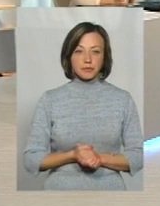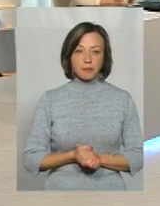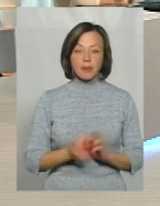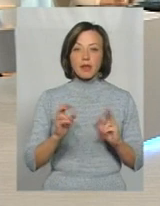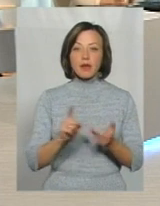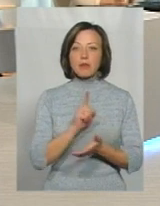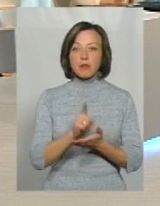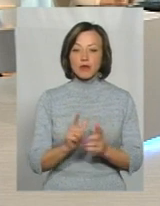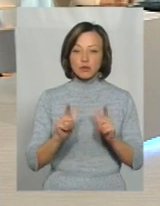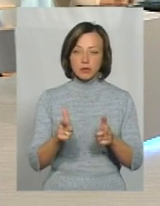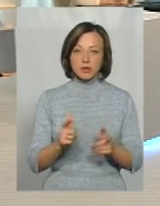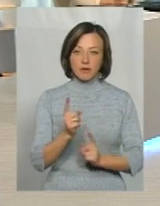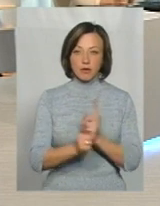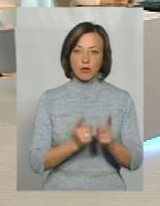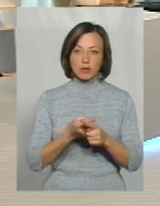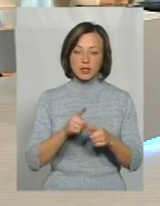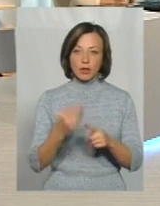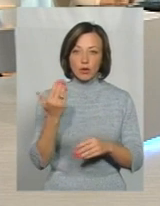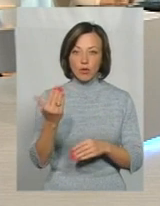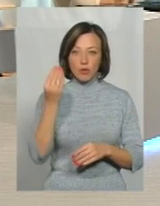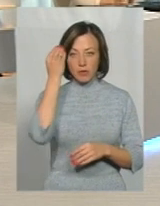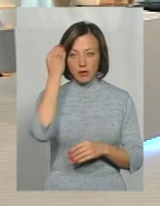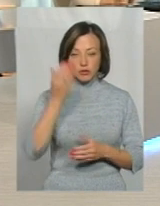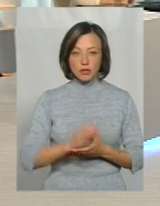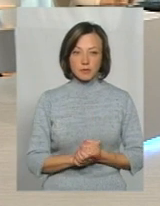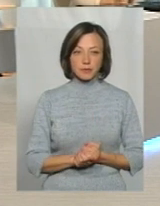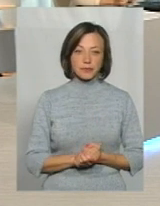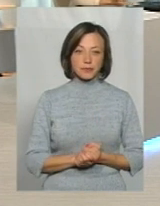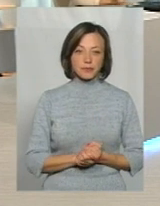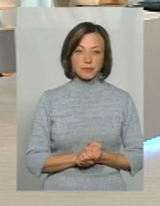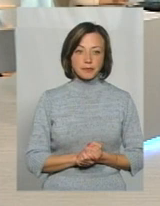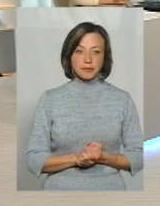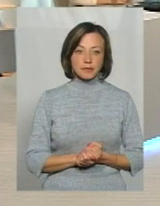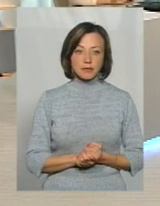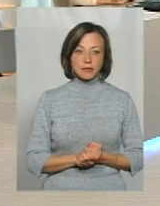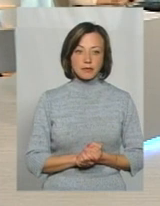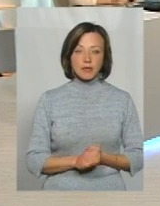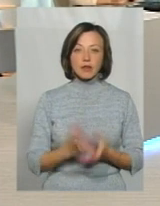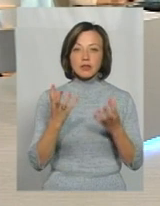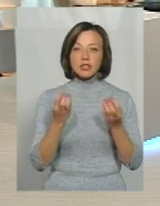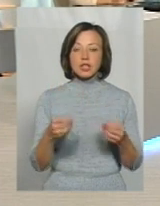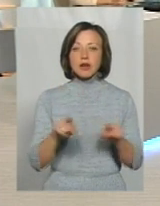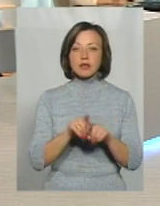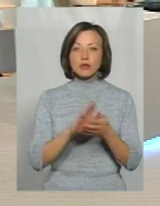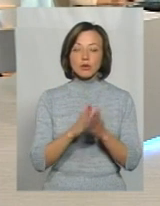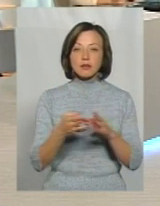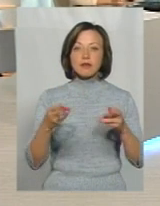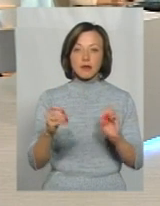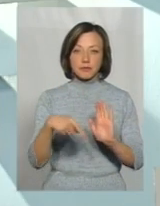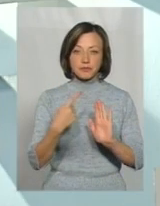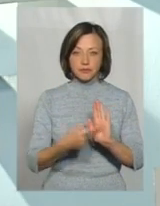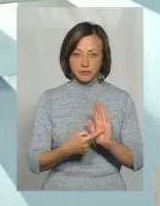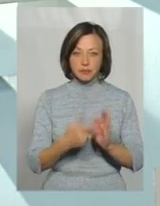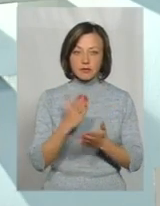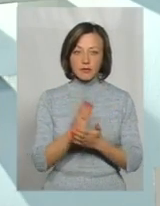як він має вступити в реформу. Тобто, це його, напевно, бачення. Де побачить ще така ситуація? І ще така ситуація